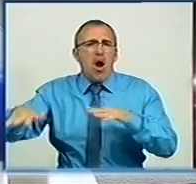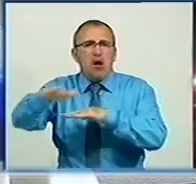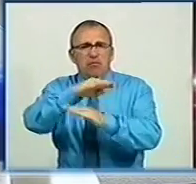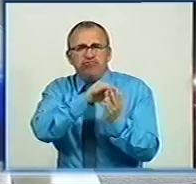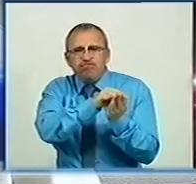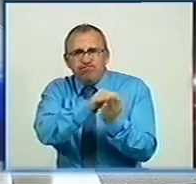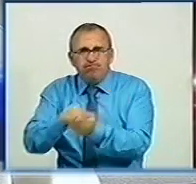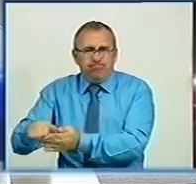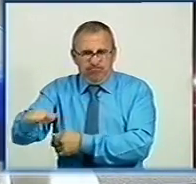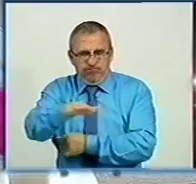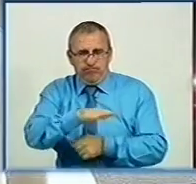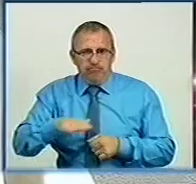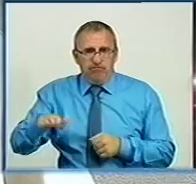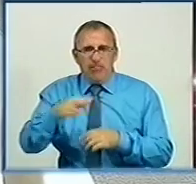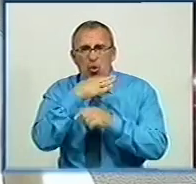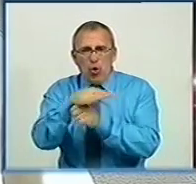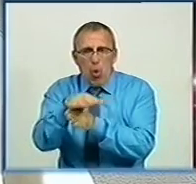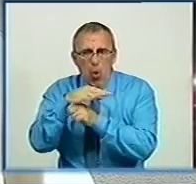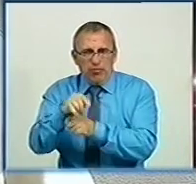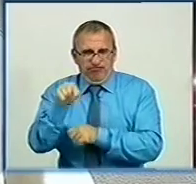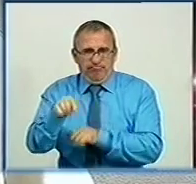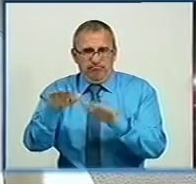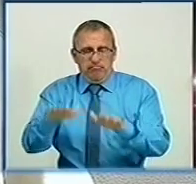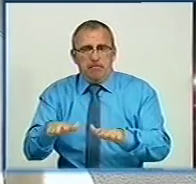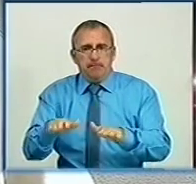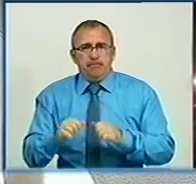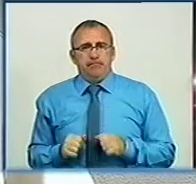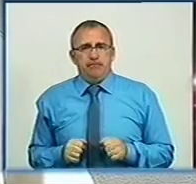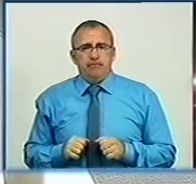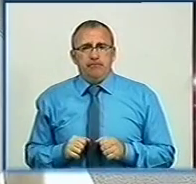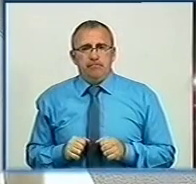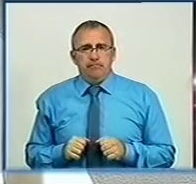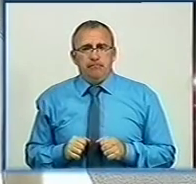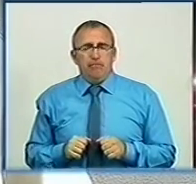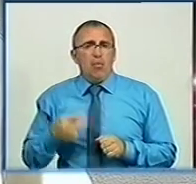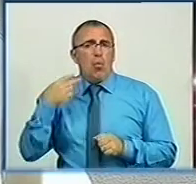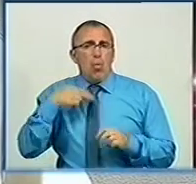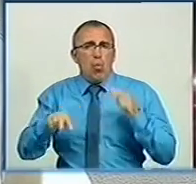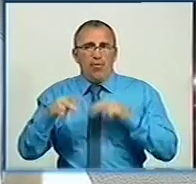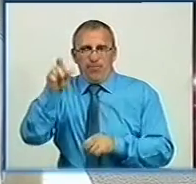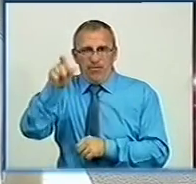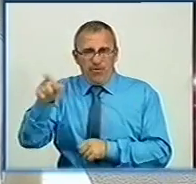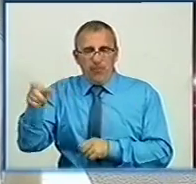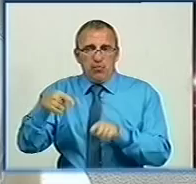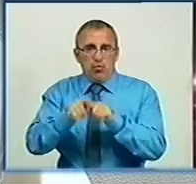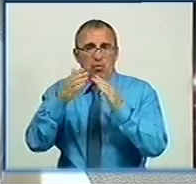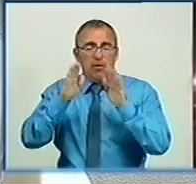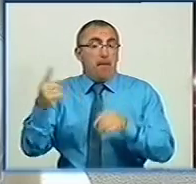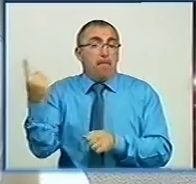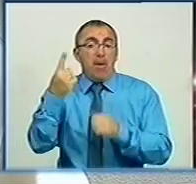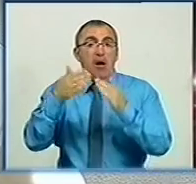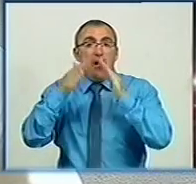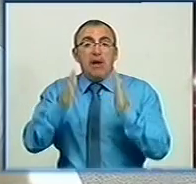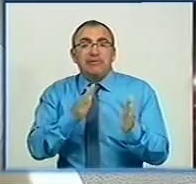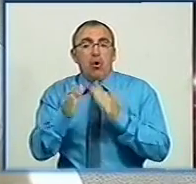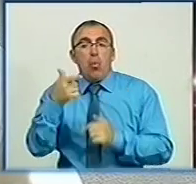масових розтілів, ув'язнених у цьому таборі. Це був перший табір